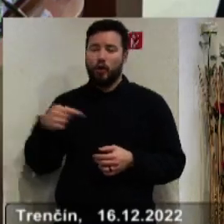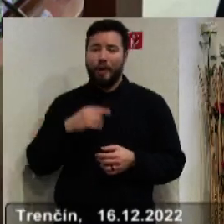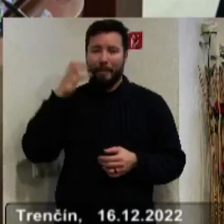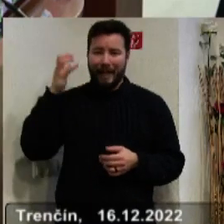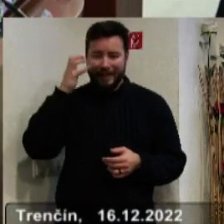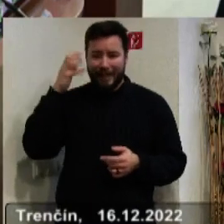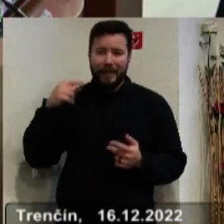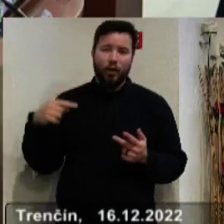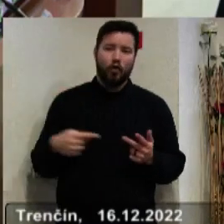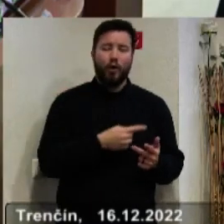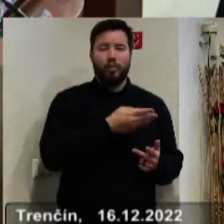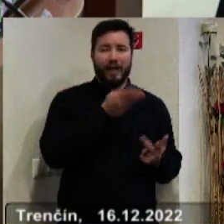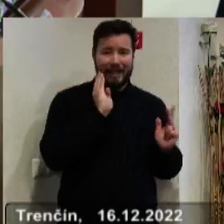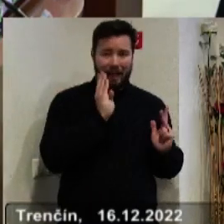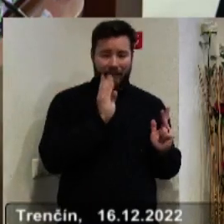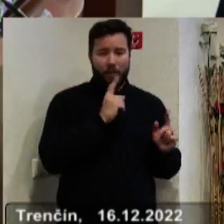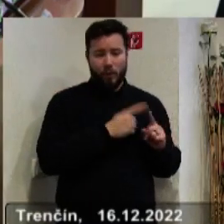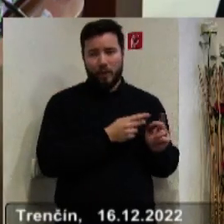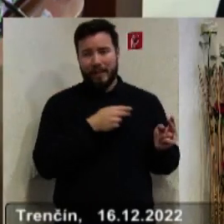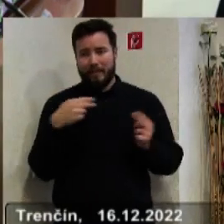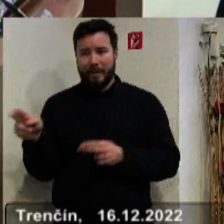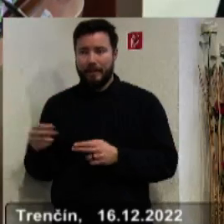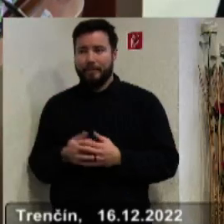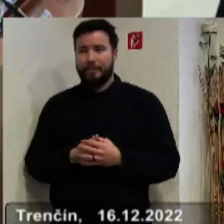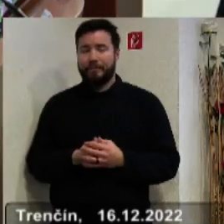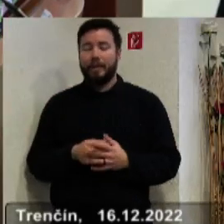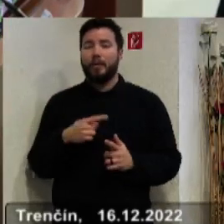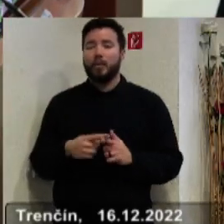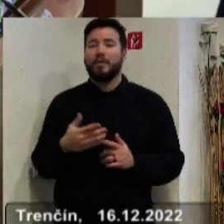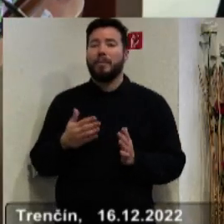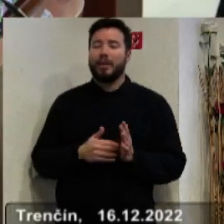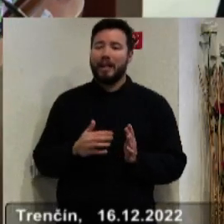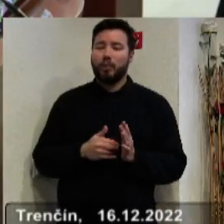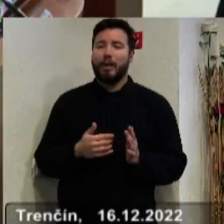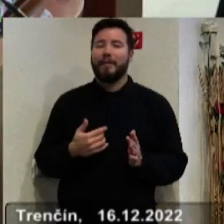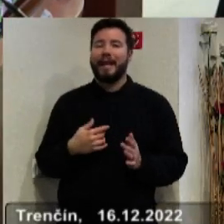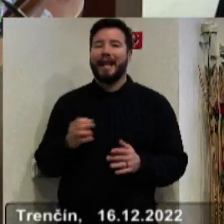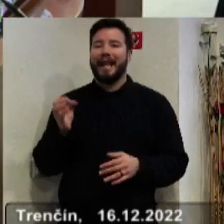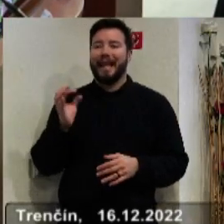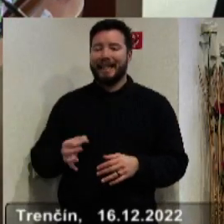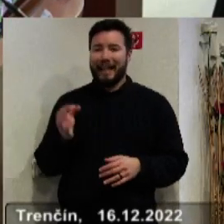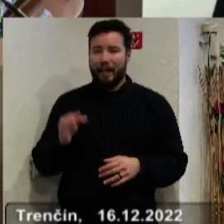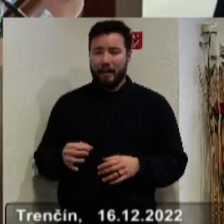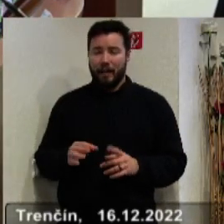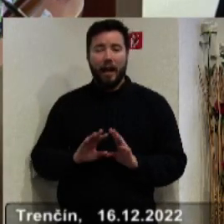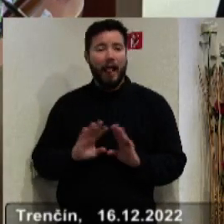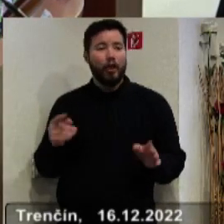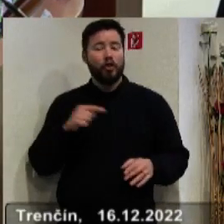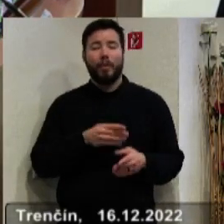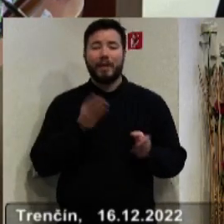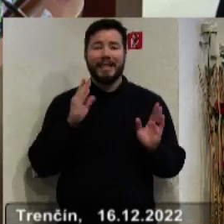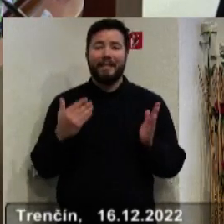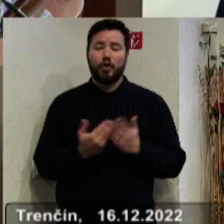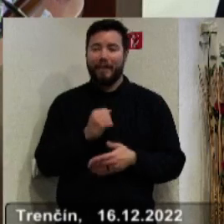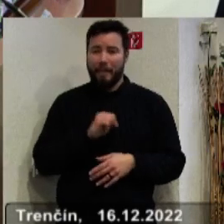späť. A že potrebujeme, čuduj sa svete, cestovať rýchlykom nielen do Bratislavy, Nového